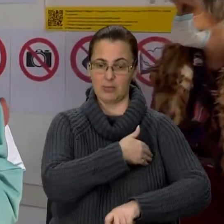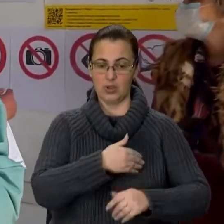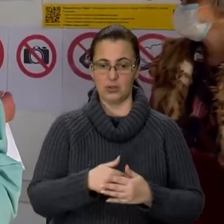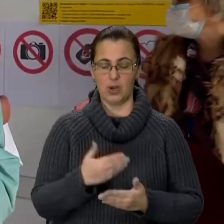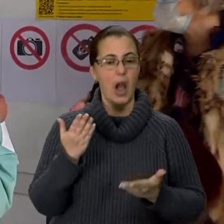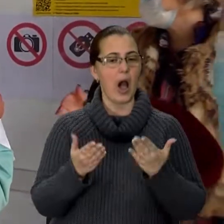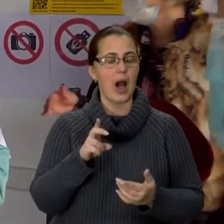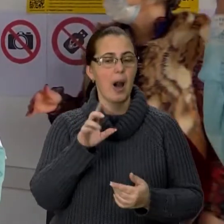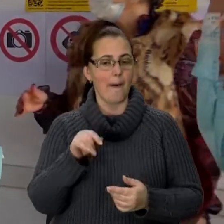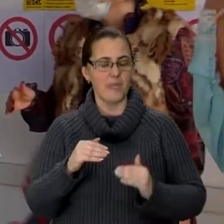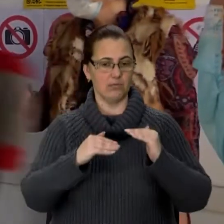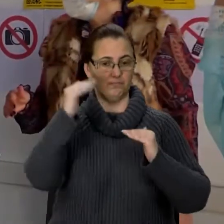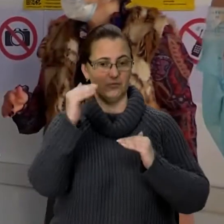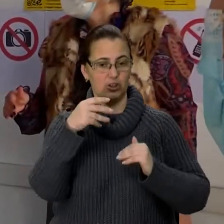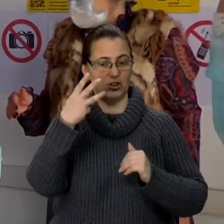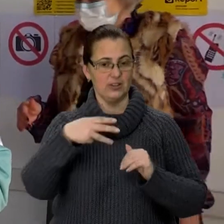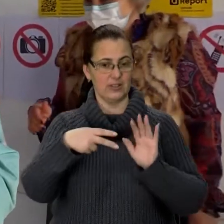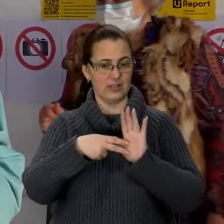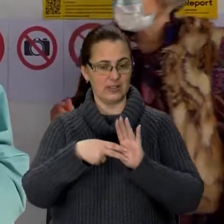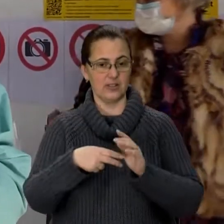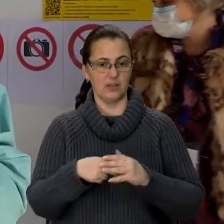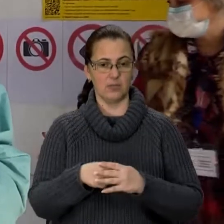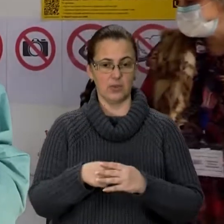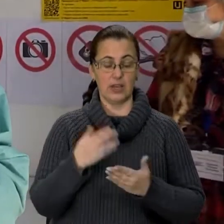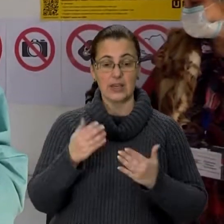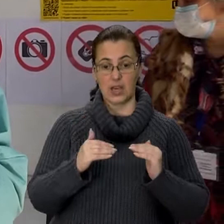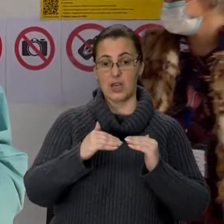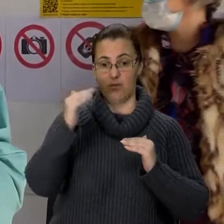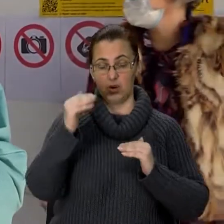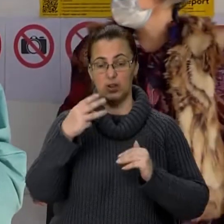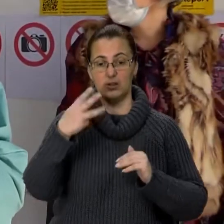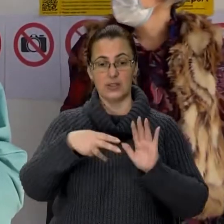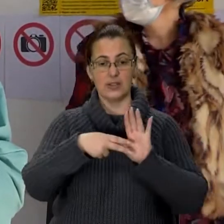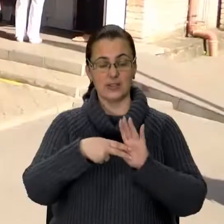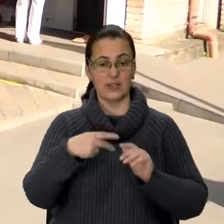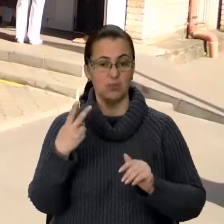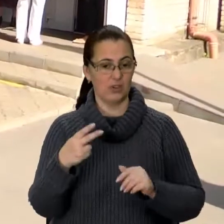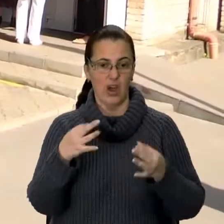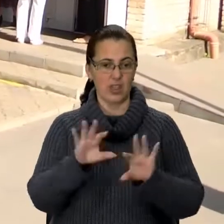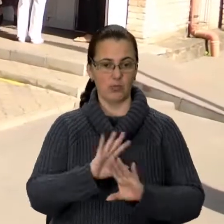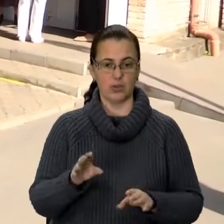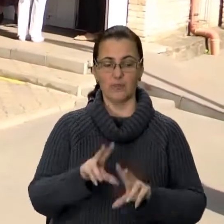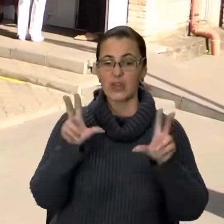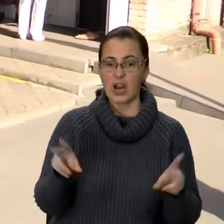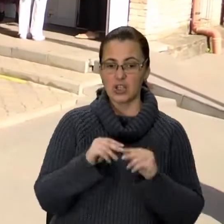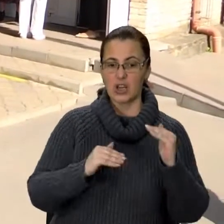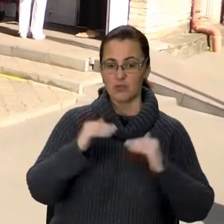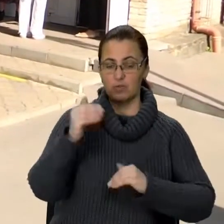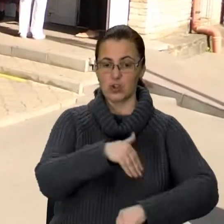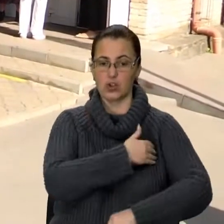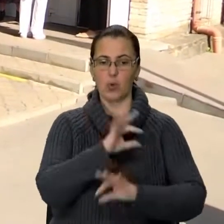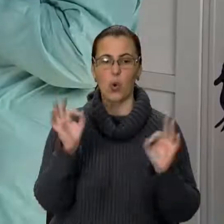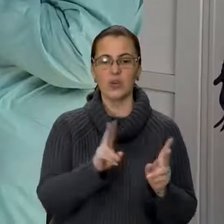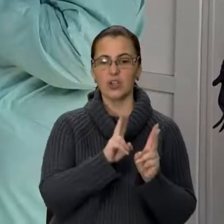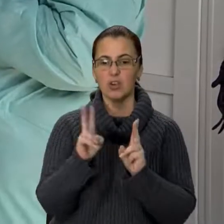А якби перевищували норму, там більше 30? Якщо вище 37,2, то ми не впускаємо. На щастя, підвищеної температури ні в